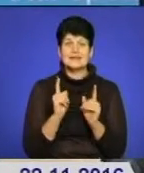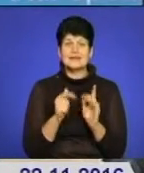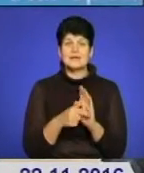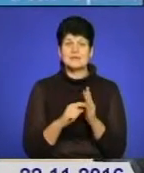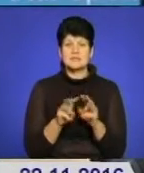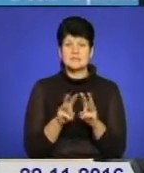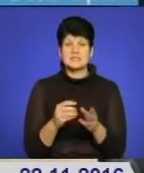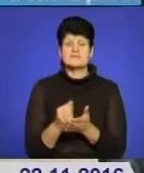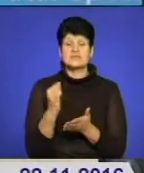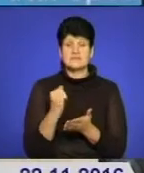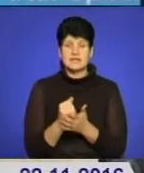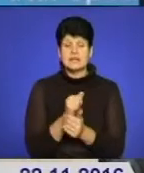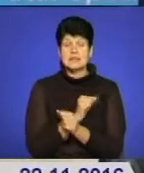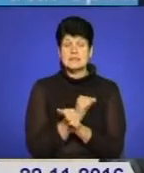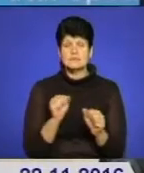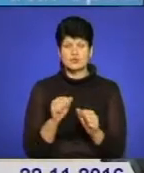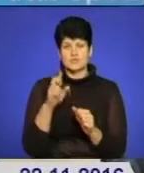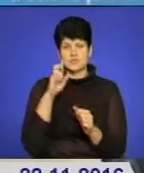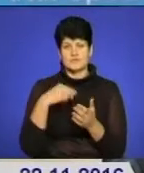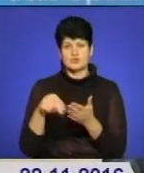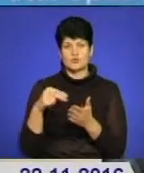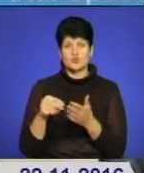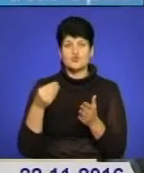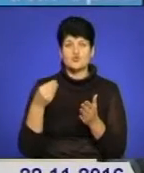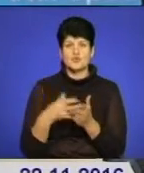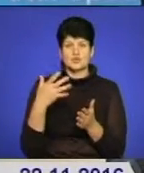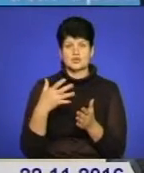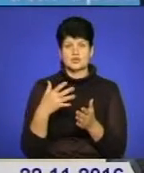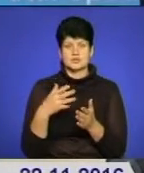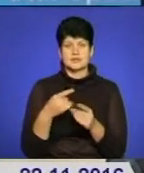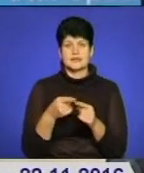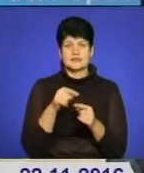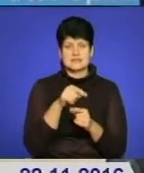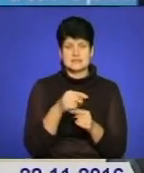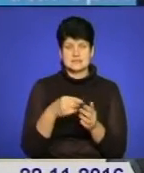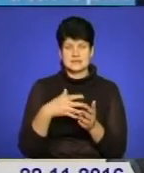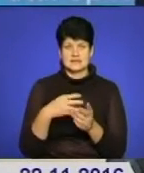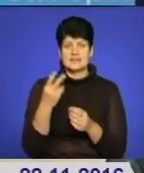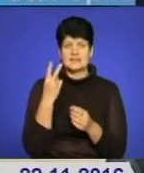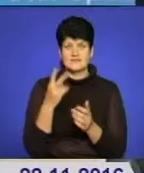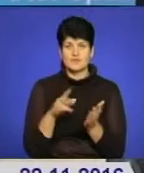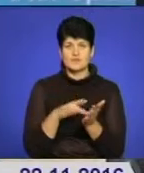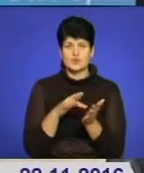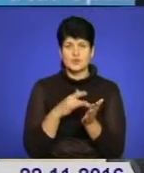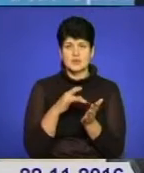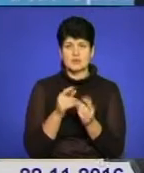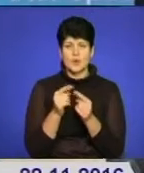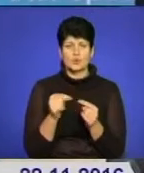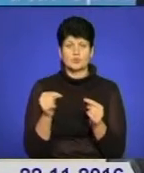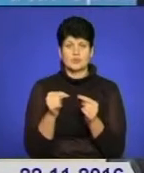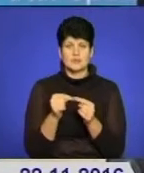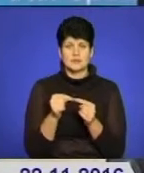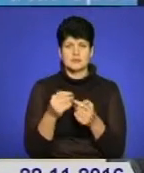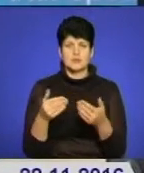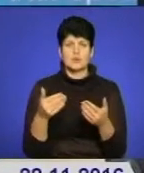затвердить, відповідно, не зможе держава закуповувати дорожче, ніж референтна ціна. Дві сторінки конкретних абсолютно